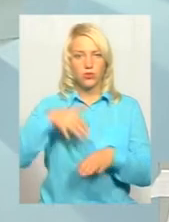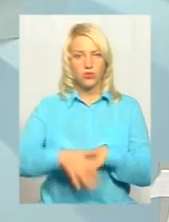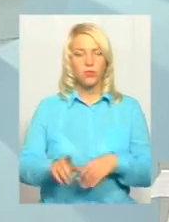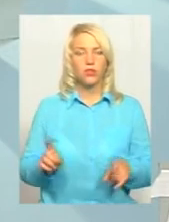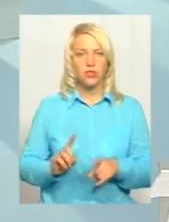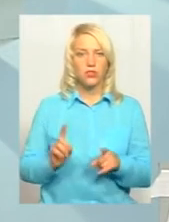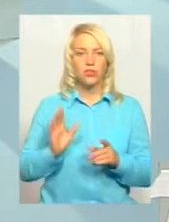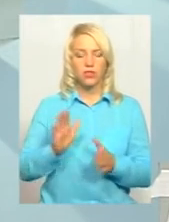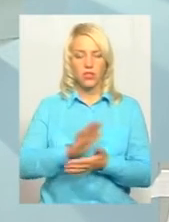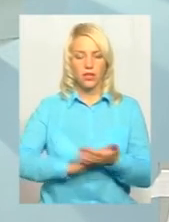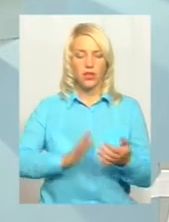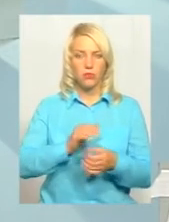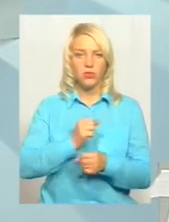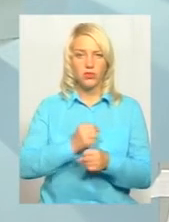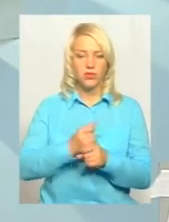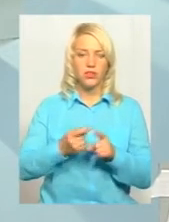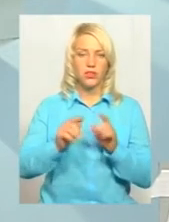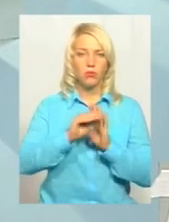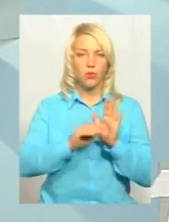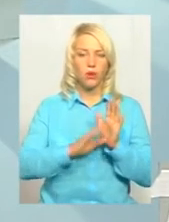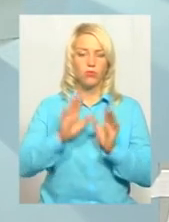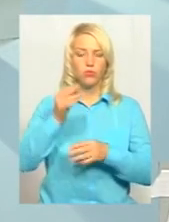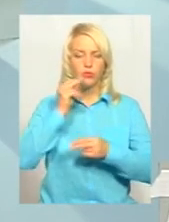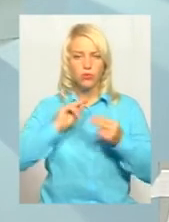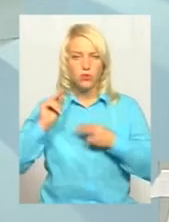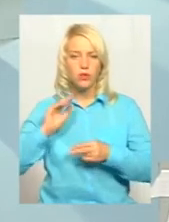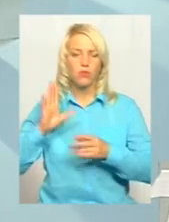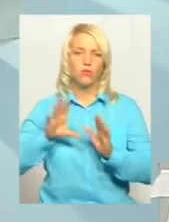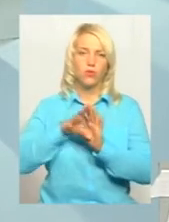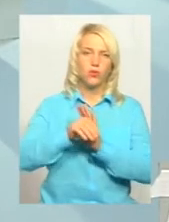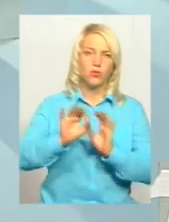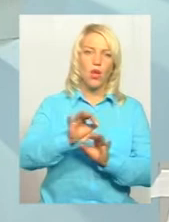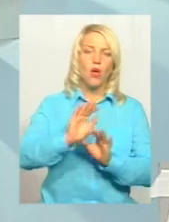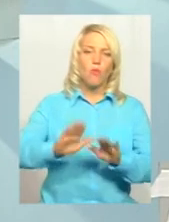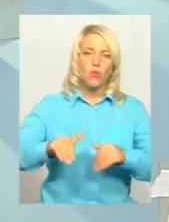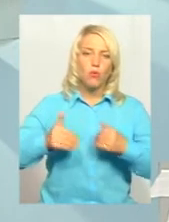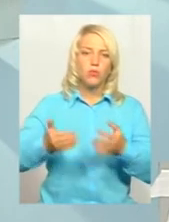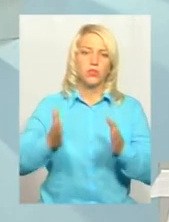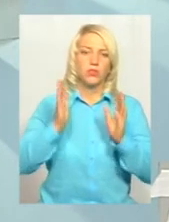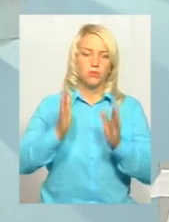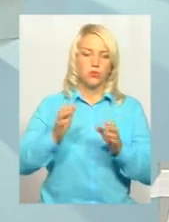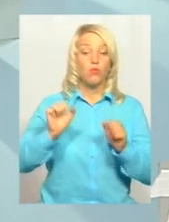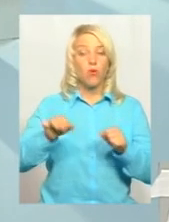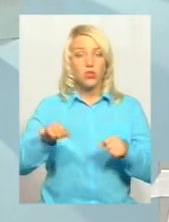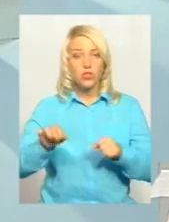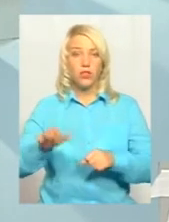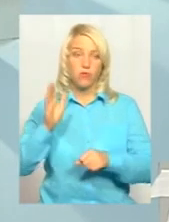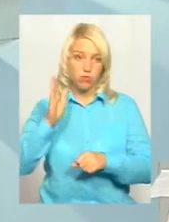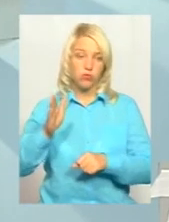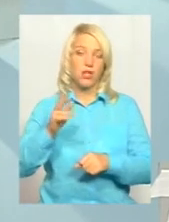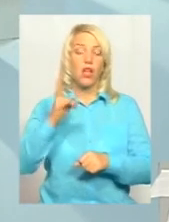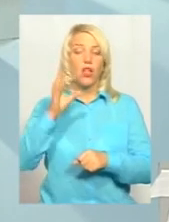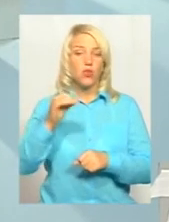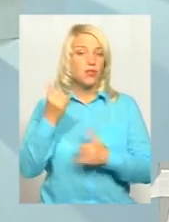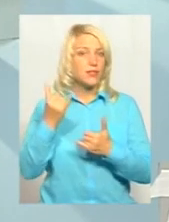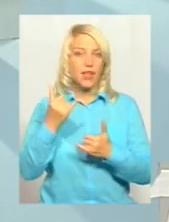буде надалі діяти ця програма. Вона буде удосконалюватись, будуть носитись пропозиції. І можливо, і буде, і можливо підкреслювати, що може бути і